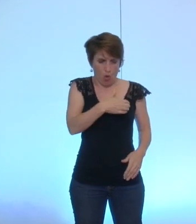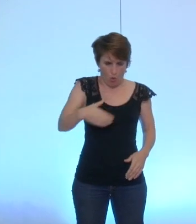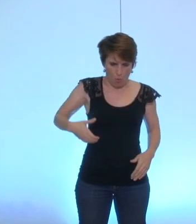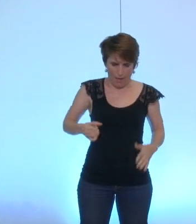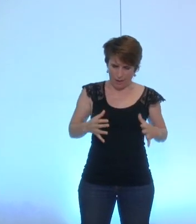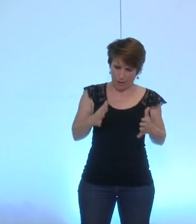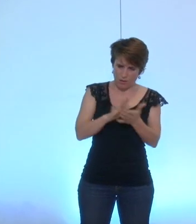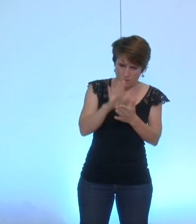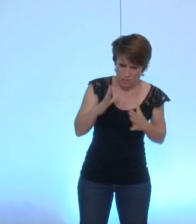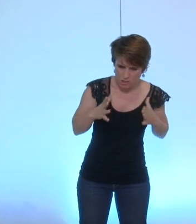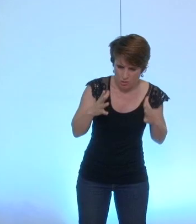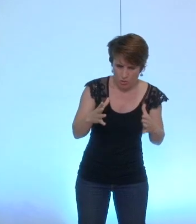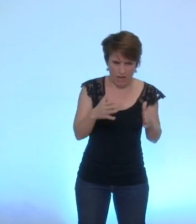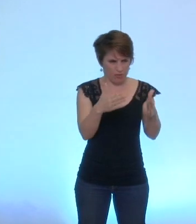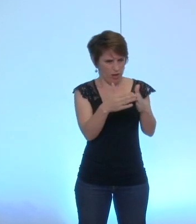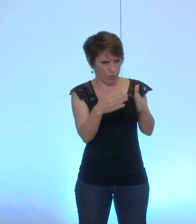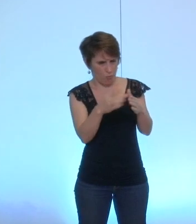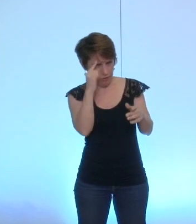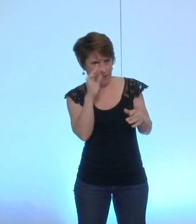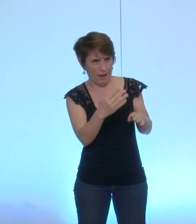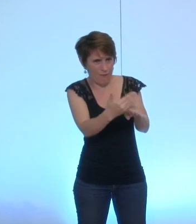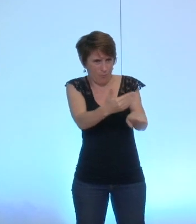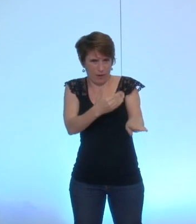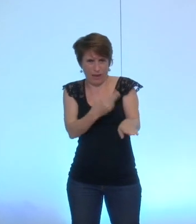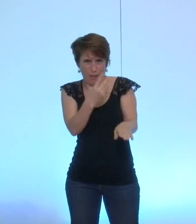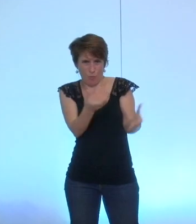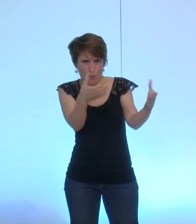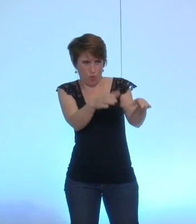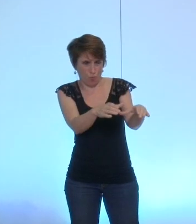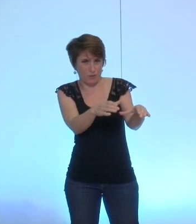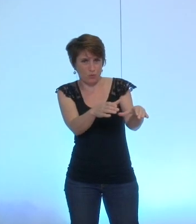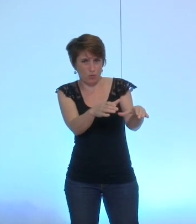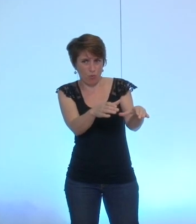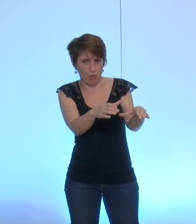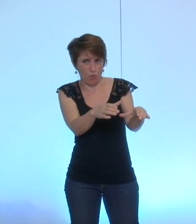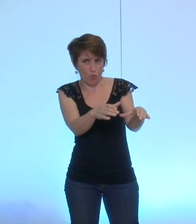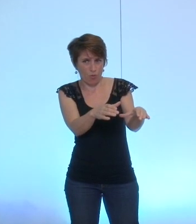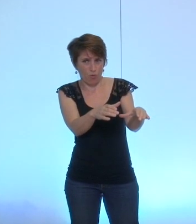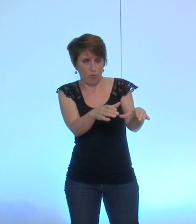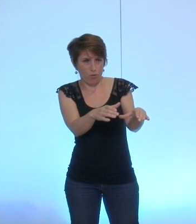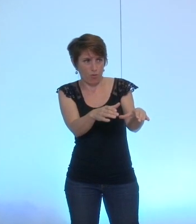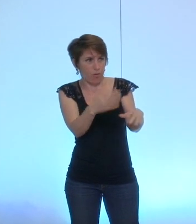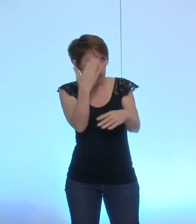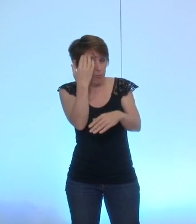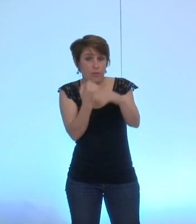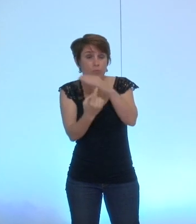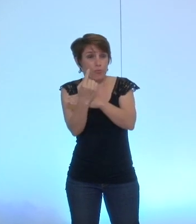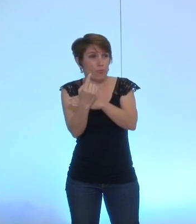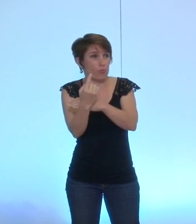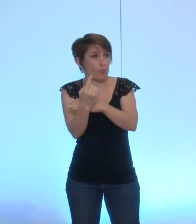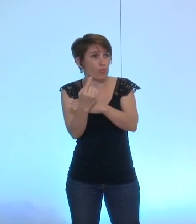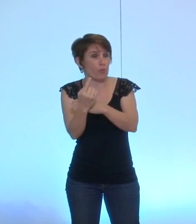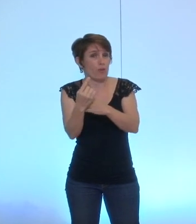trompe de délégation mais quel est le lien